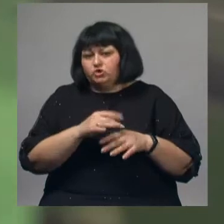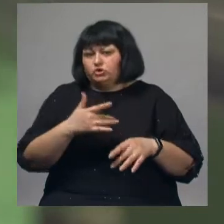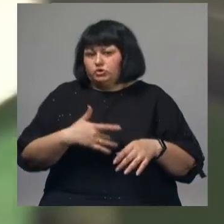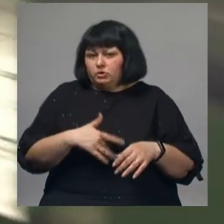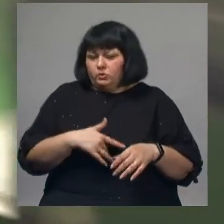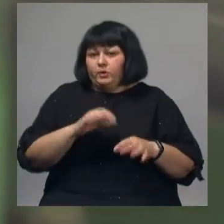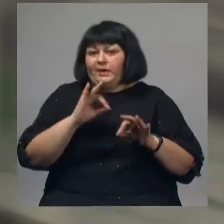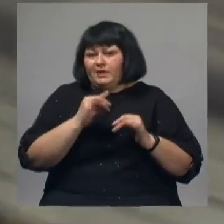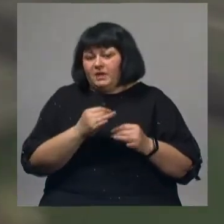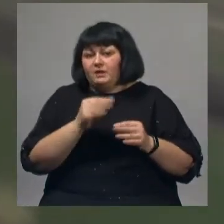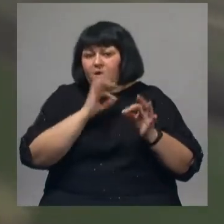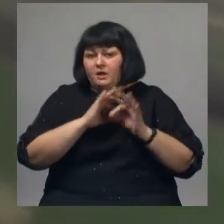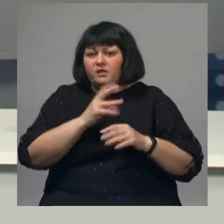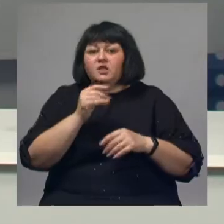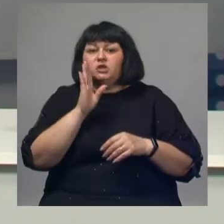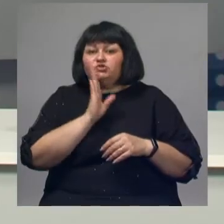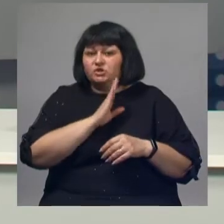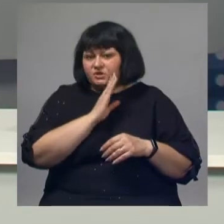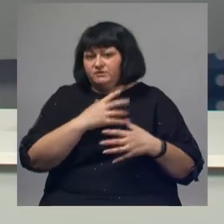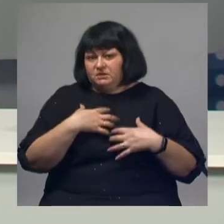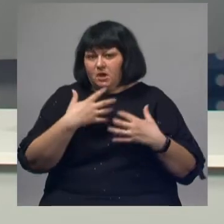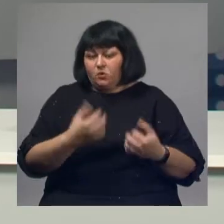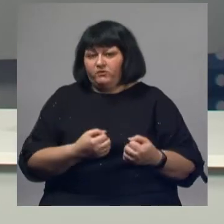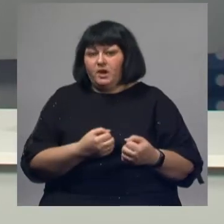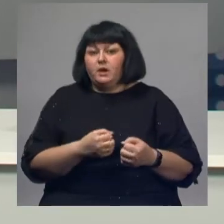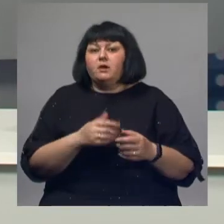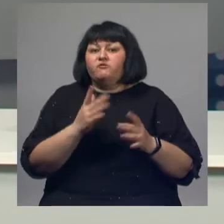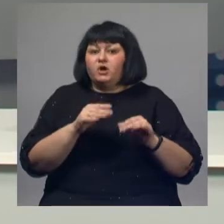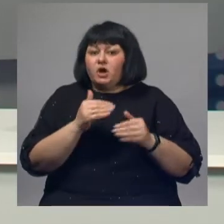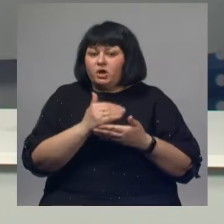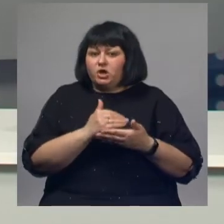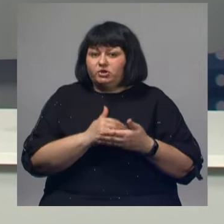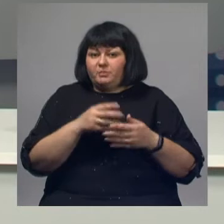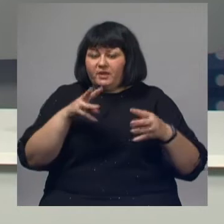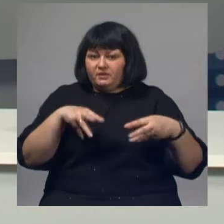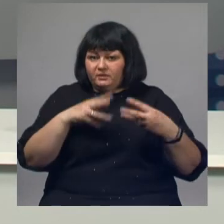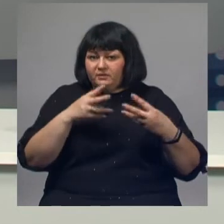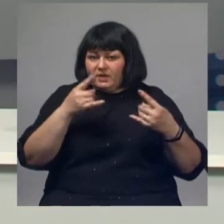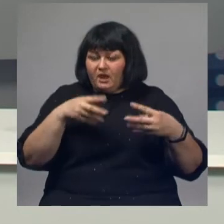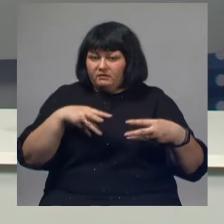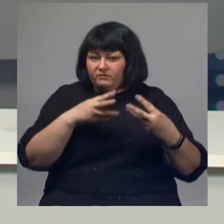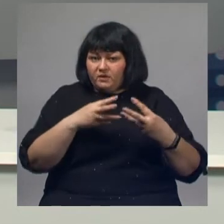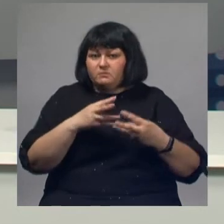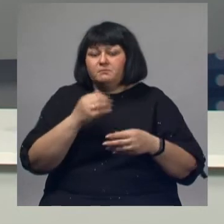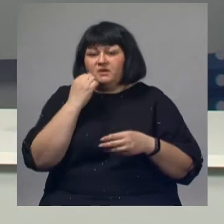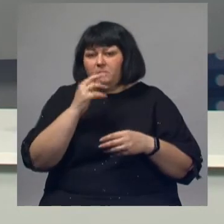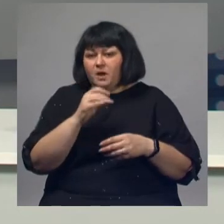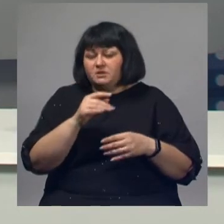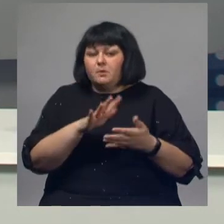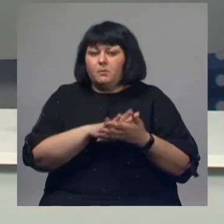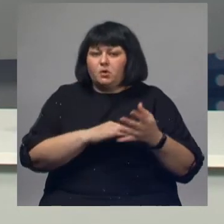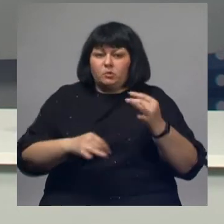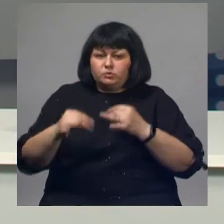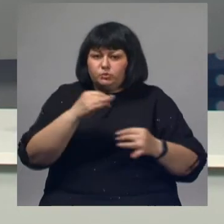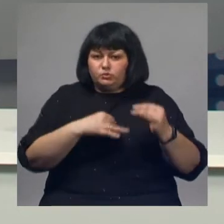а также медикаментов для женского здоровья. Затем в режиме телеконференции «Белгород-Москва-Базель» прошло обсуждение дальнейших